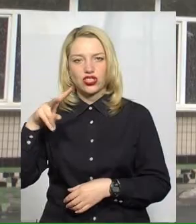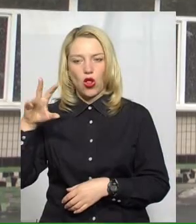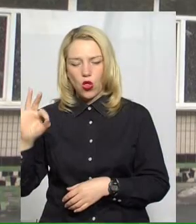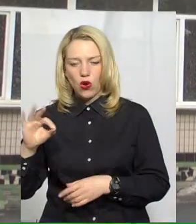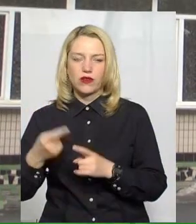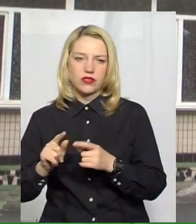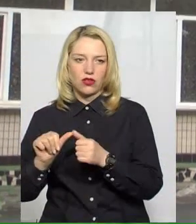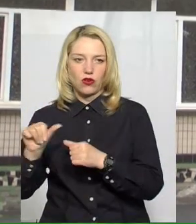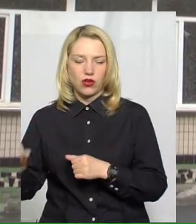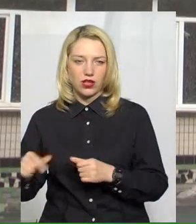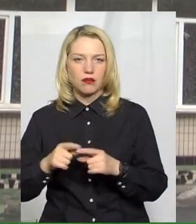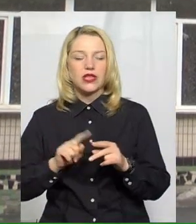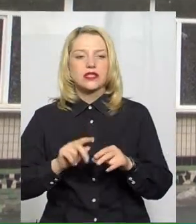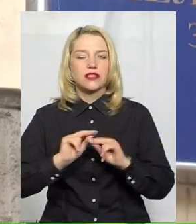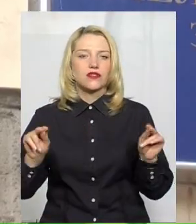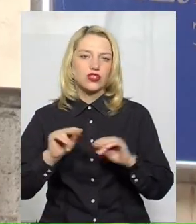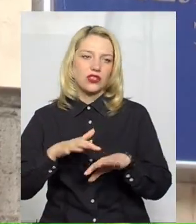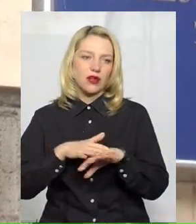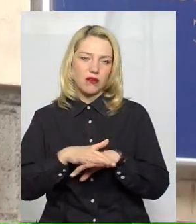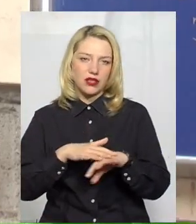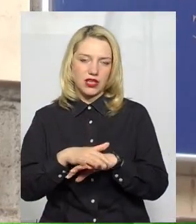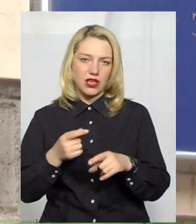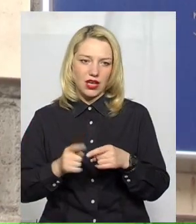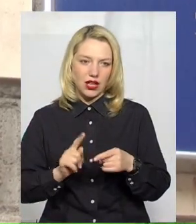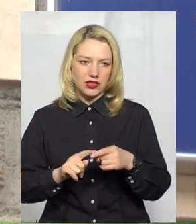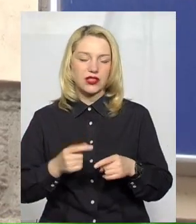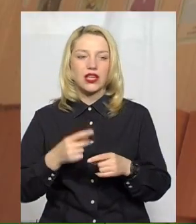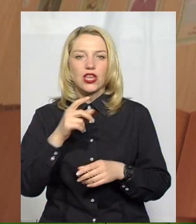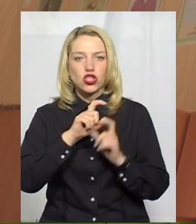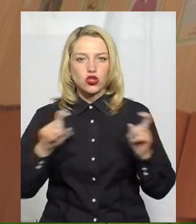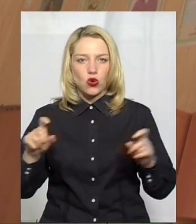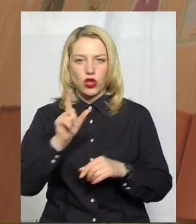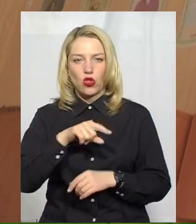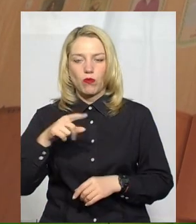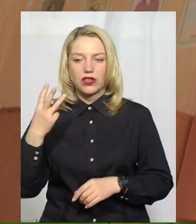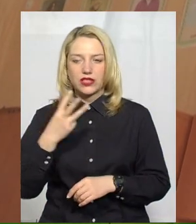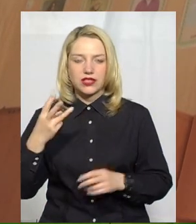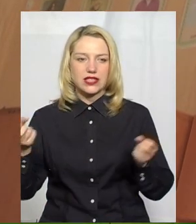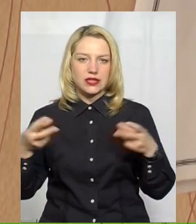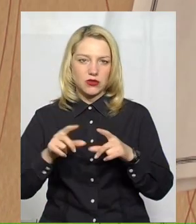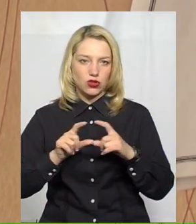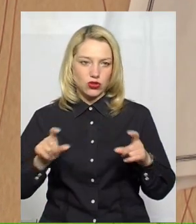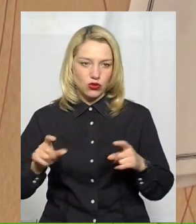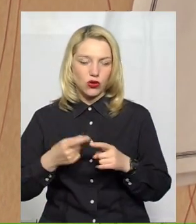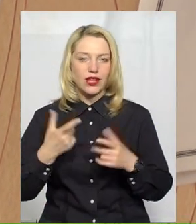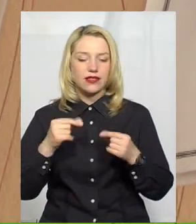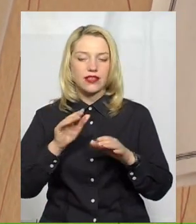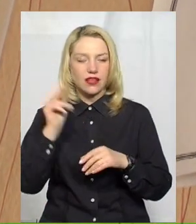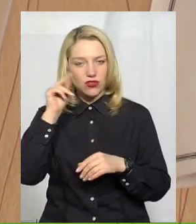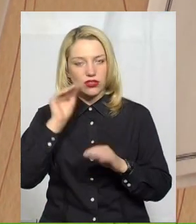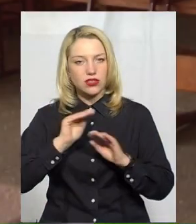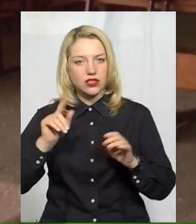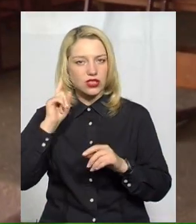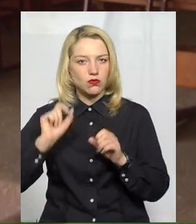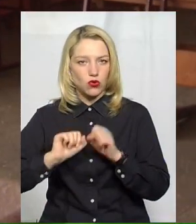Придіус, вчителька математики Хмельницької спеціальної загальноосвітньої школи номер 33, де навчаються діти з порушенням слуху. Розповідає, більше години